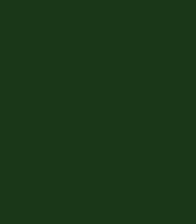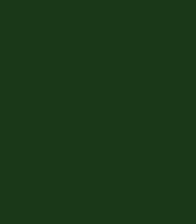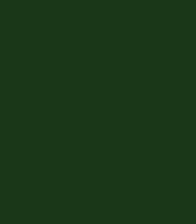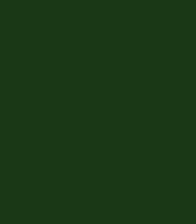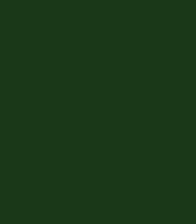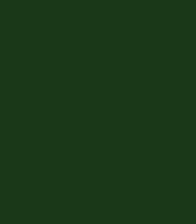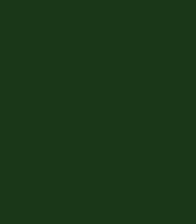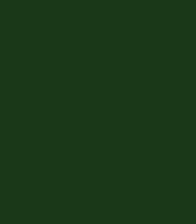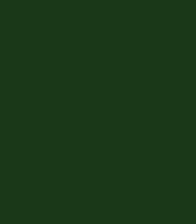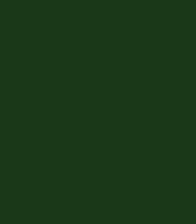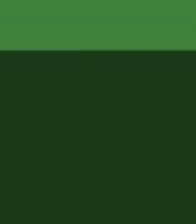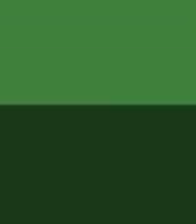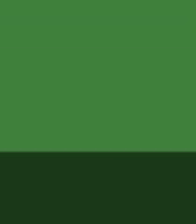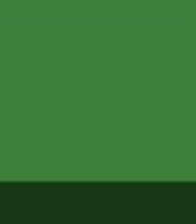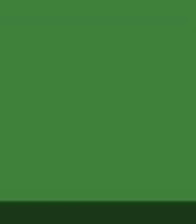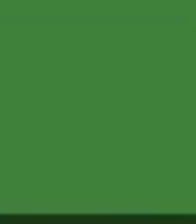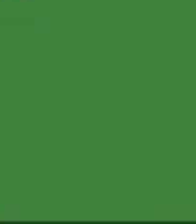Наступний випуск